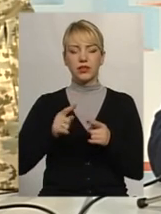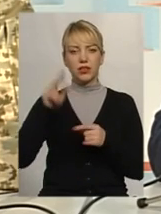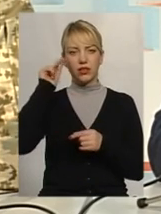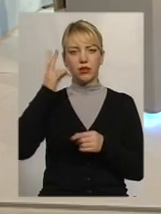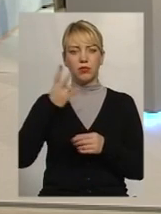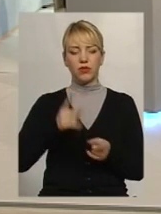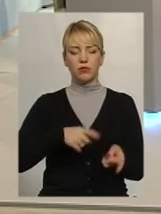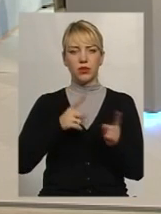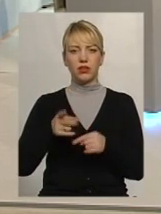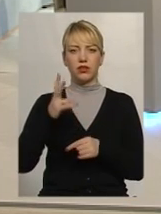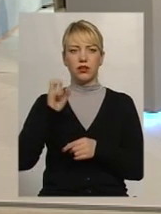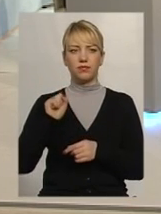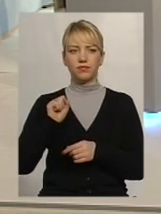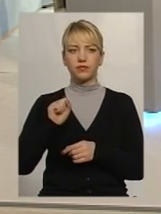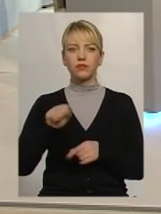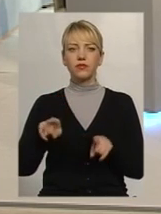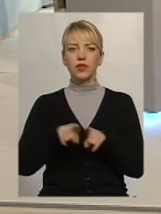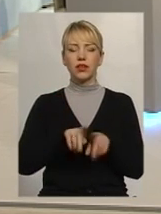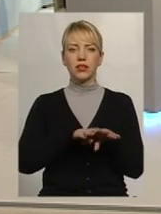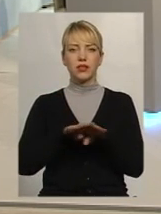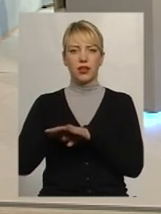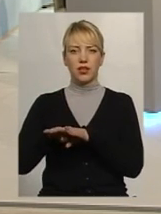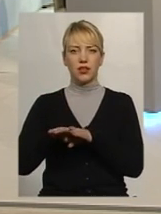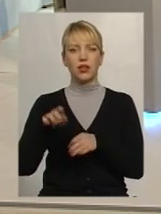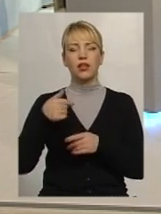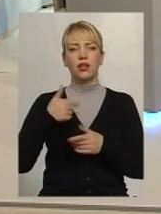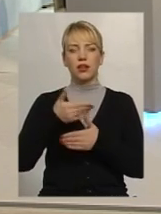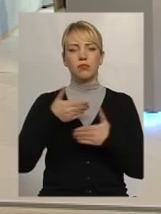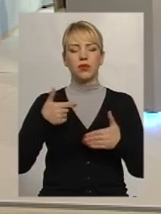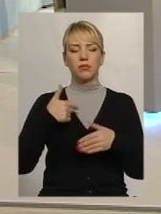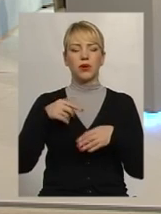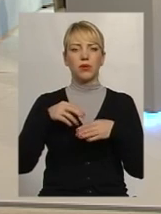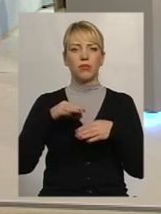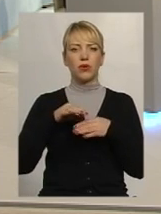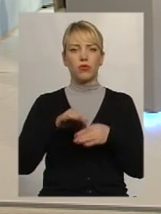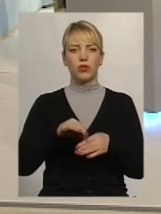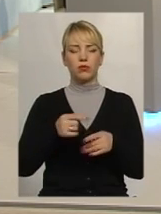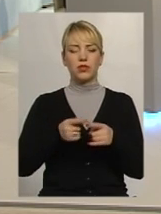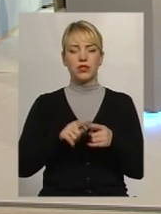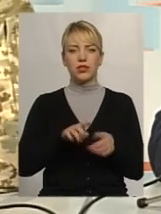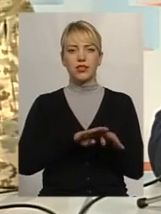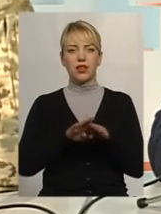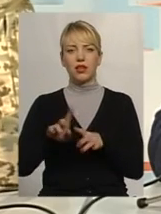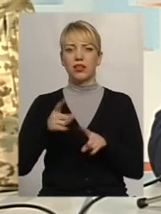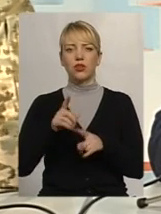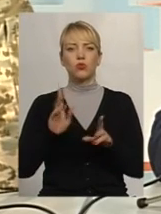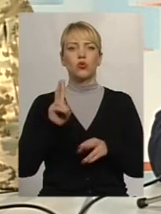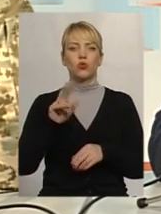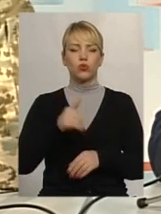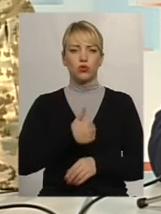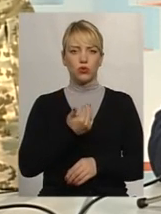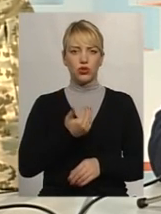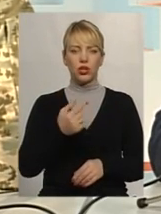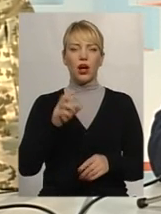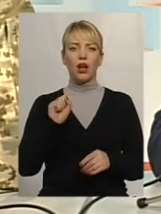повинні перейти в основному на такі стандарти. Ми взагалі переходимо на ці стандарти не тому, що так хтось хоче, а тому, що